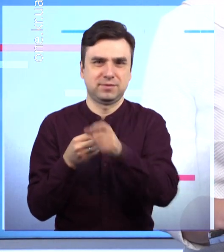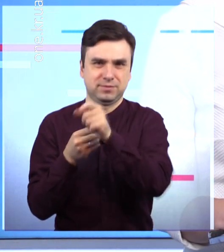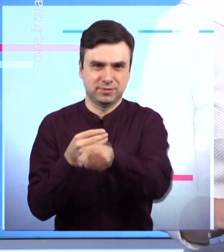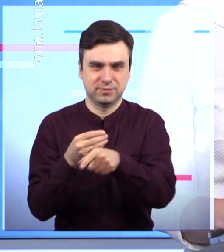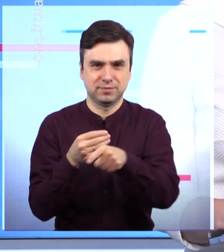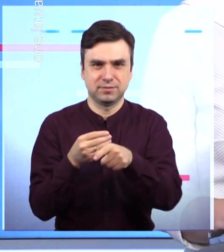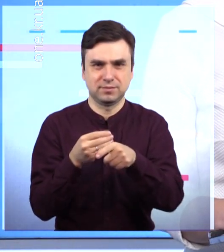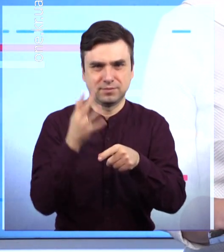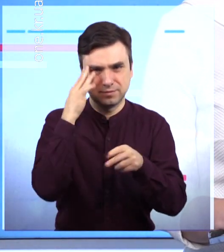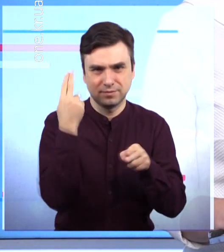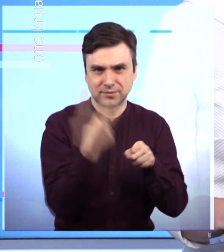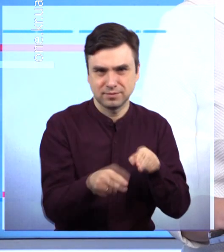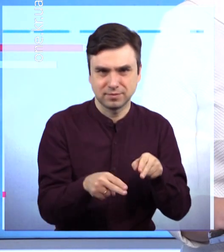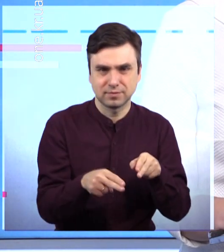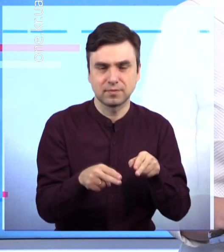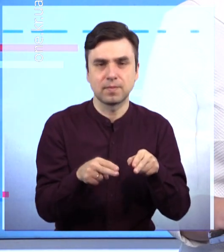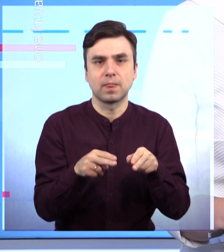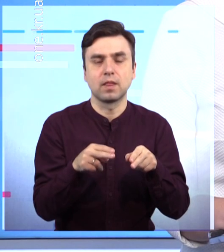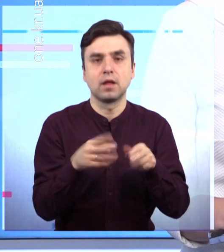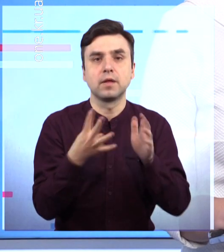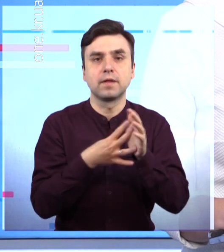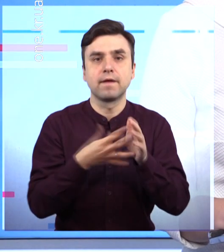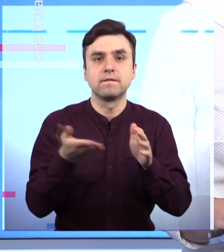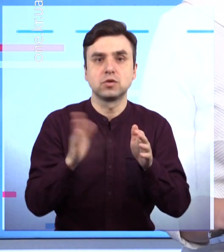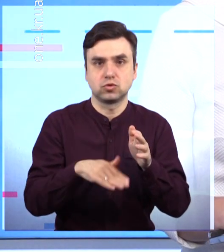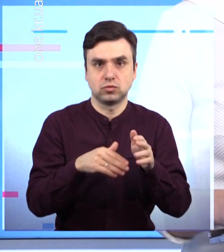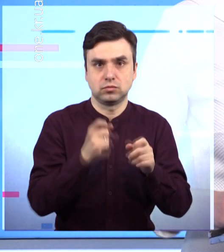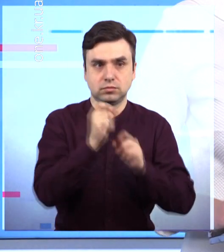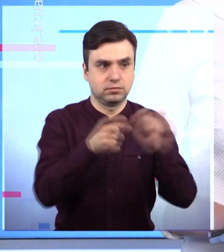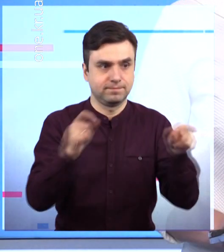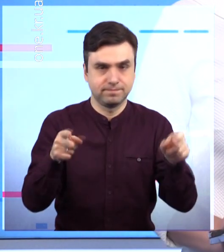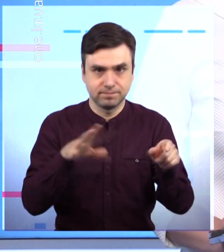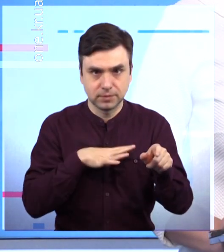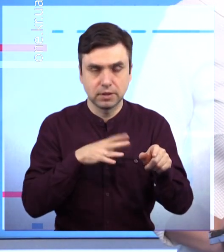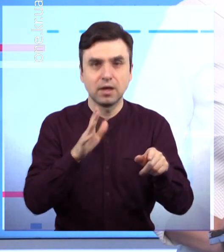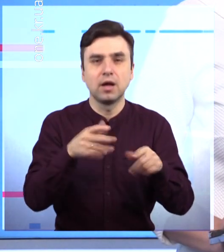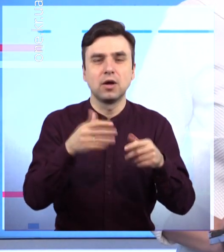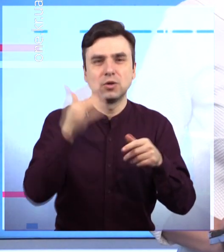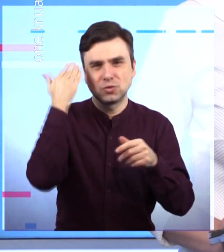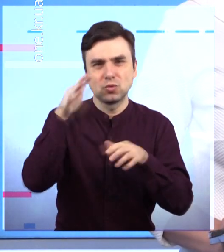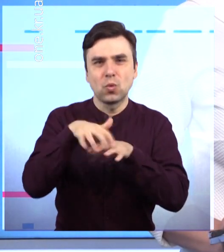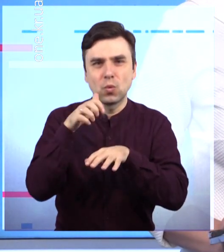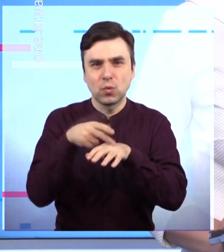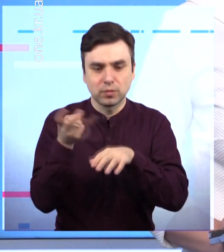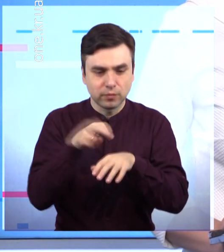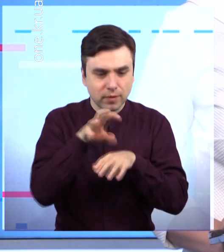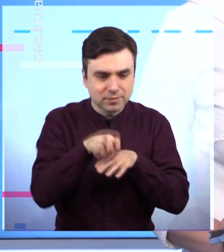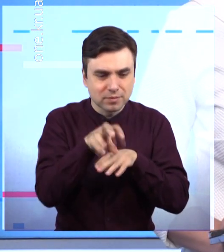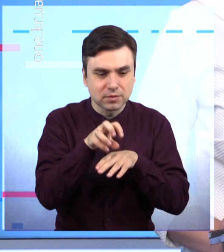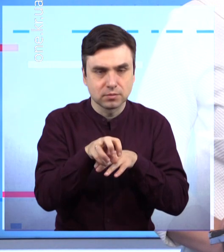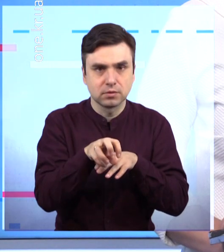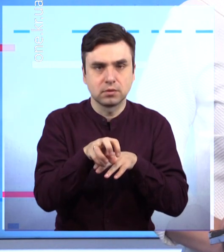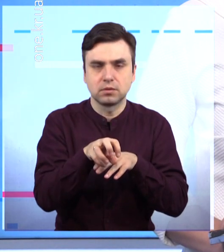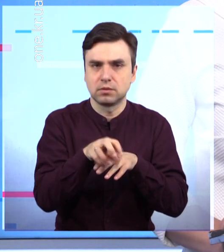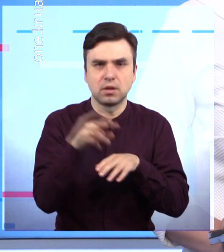сардельки, однак нашпаговані ковбасні вироби – отруйними для тварин пігулками. Таких останнього разу у продукції нарахували 9